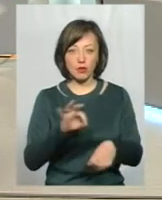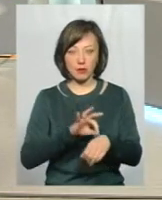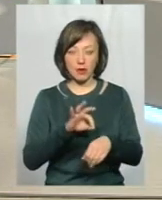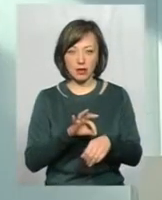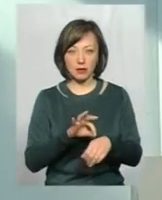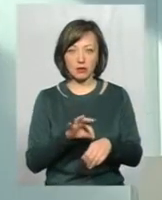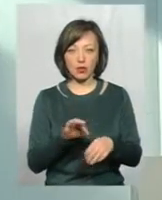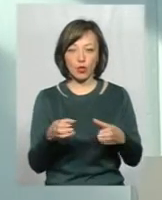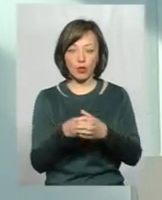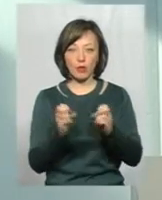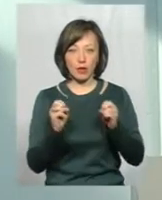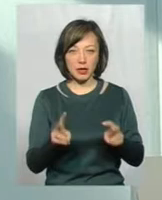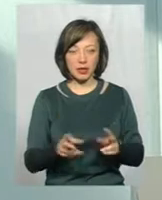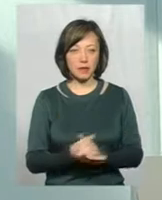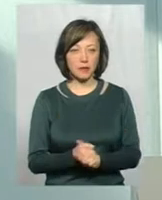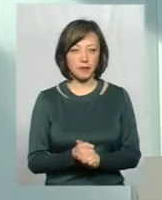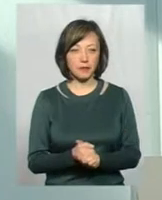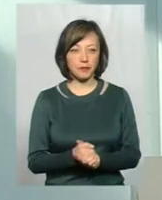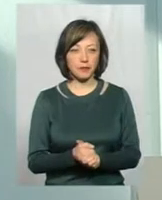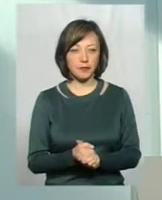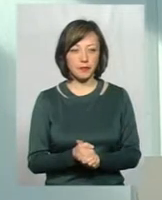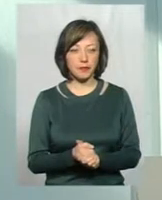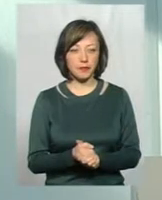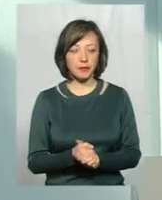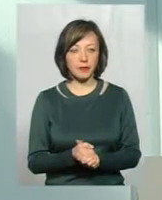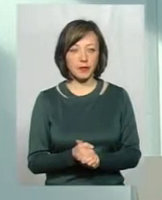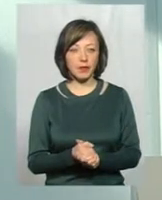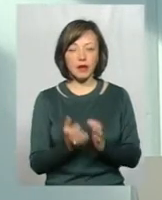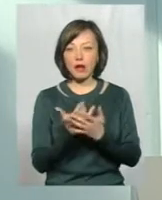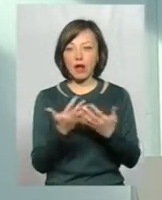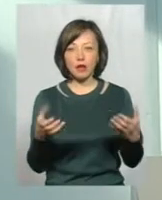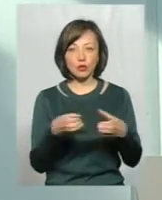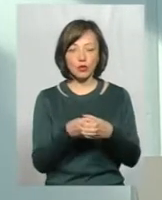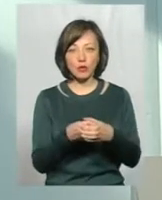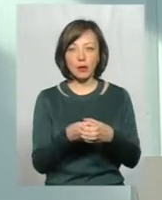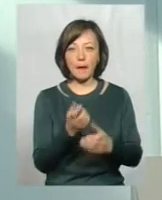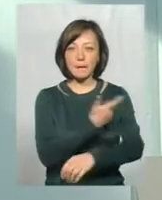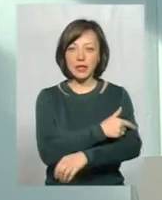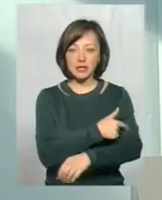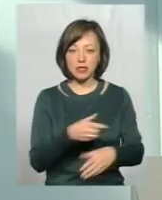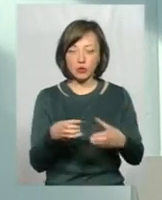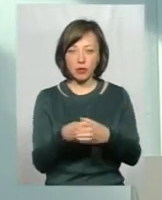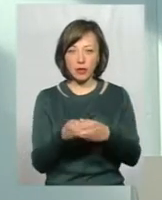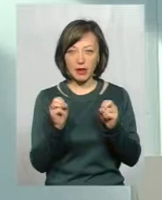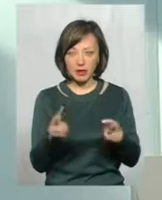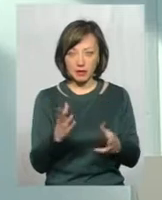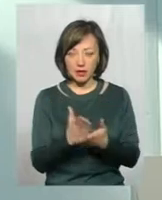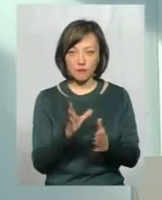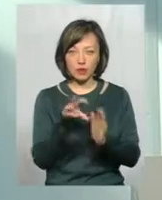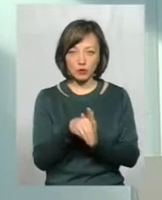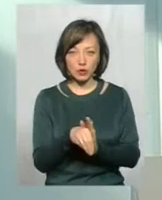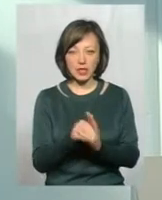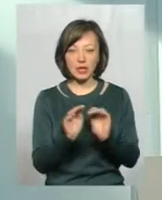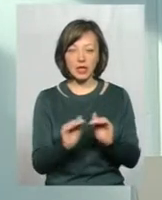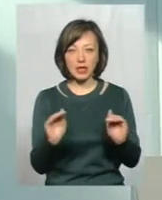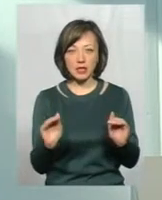в частності групи різка. Групи різка – це різні групи, це як медичні групи різка, в тому числі